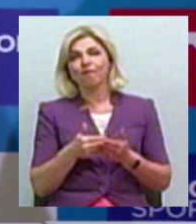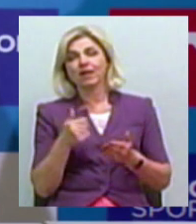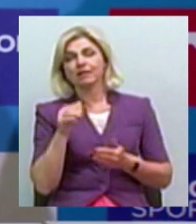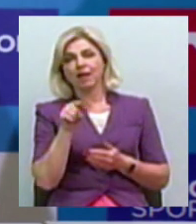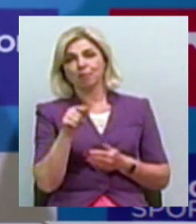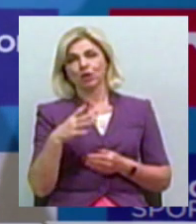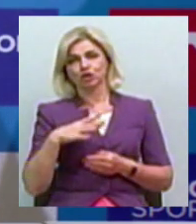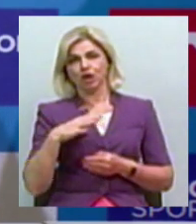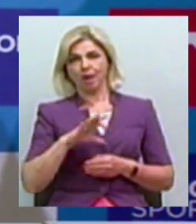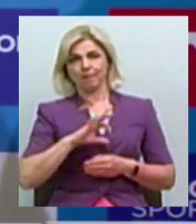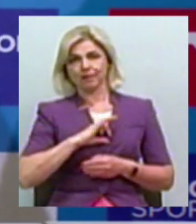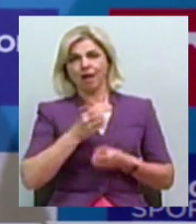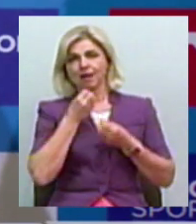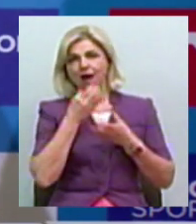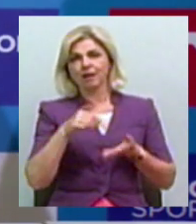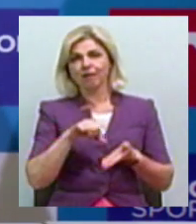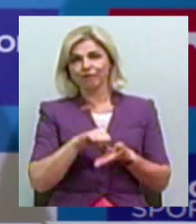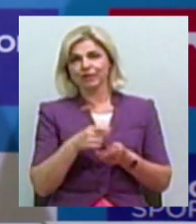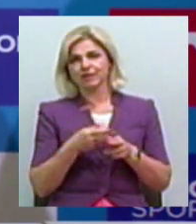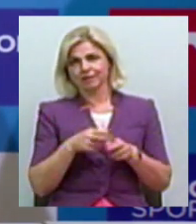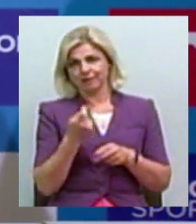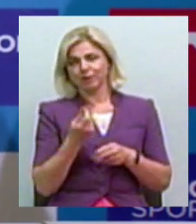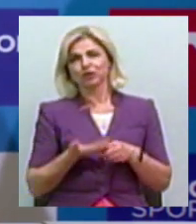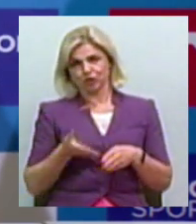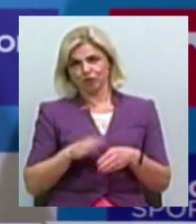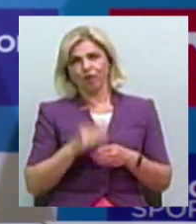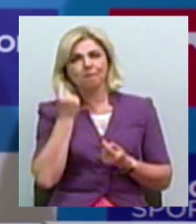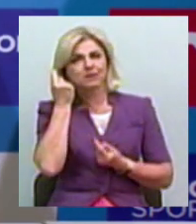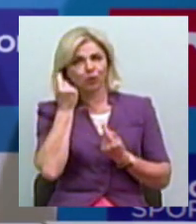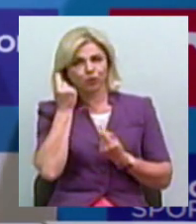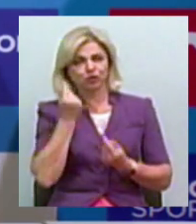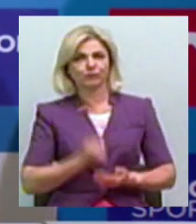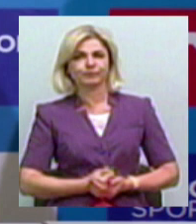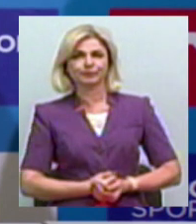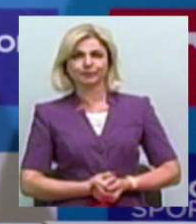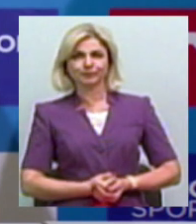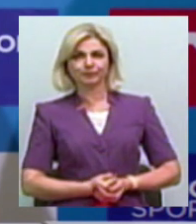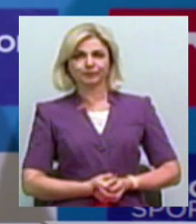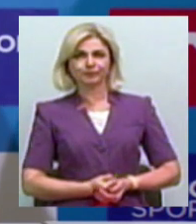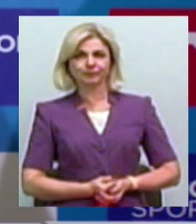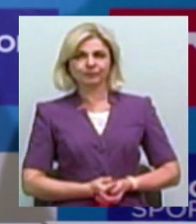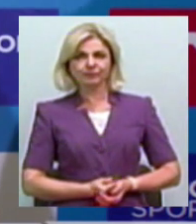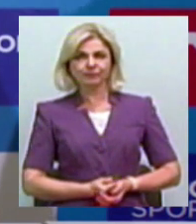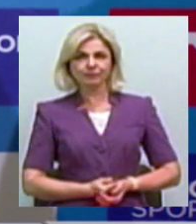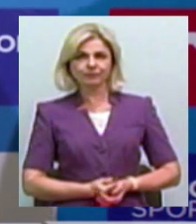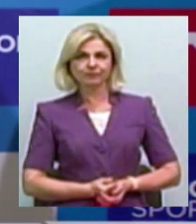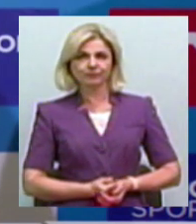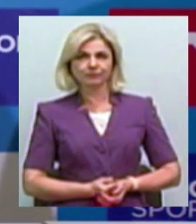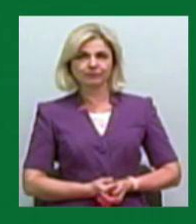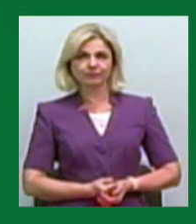чекають медалі гарного виступу. І це трішки важкувато психологічно. І це трішки важко психологічно.